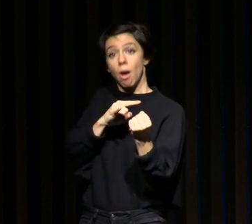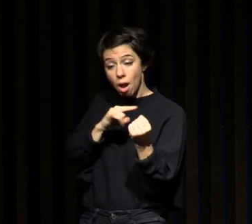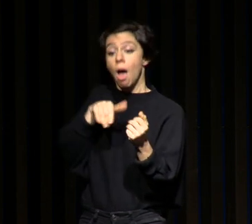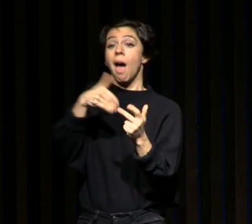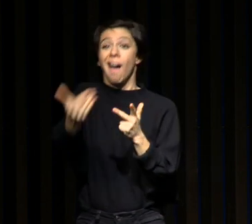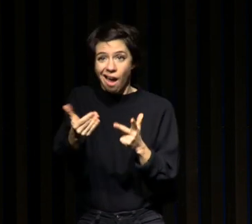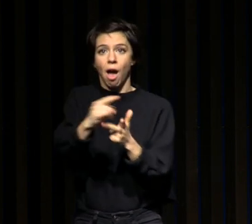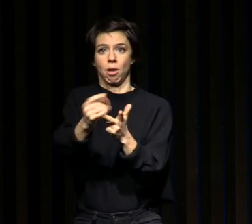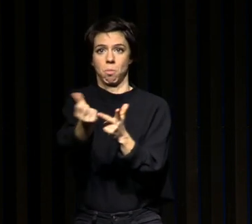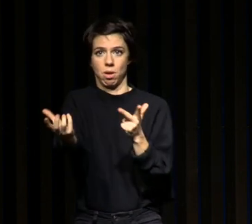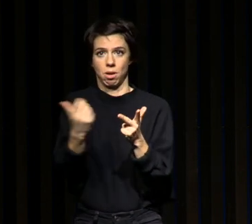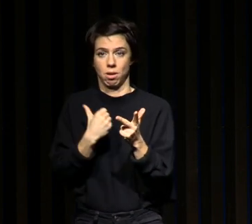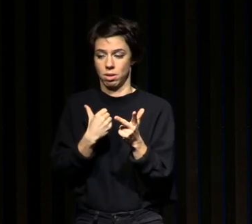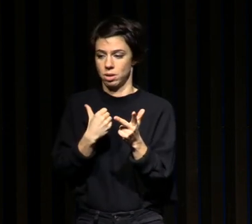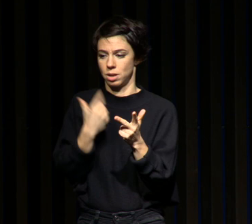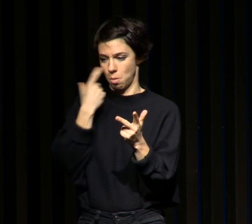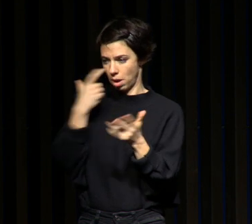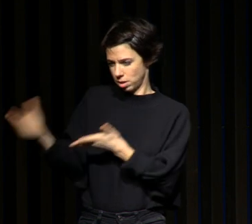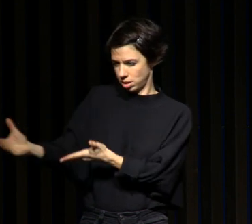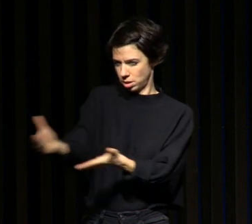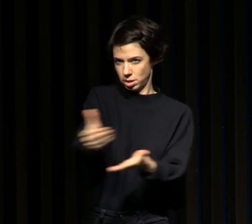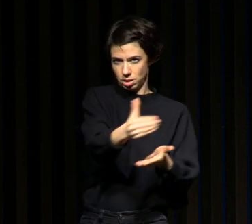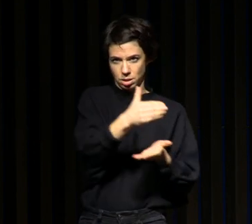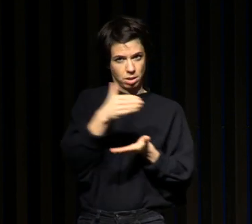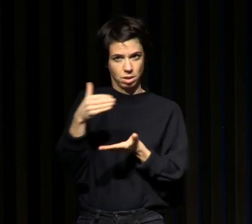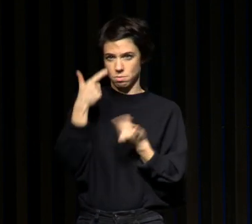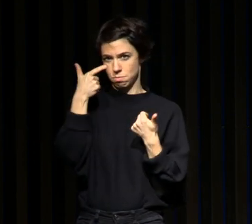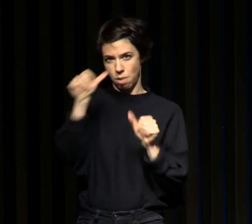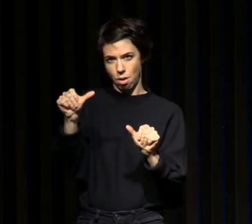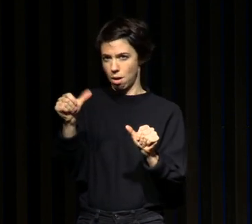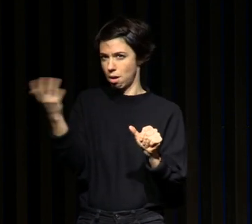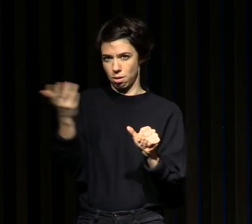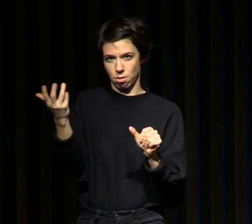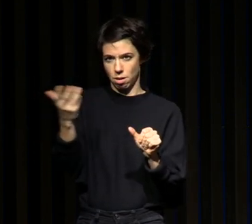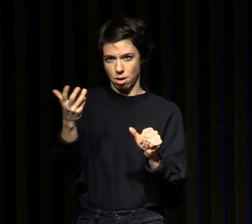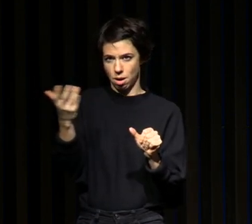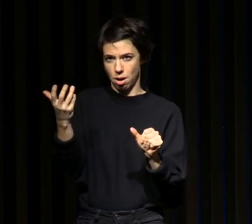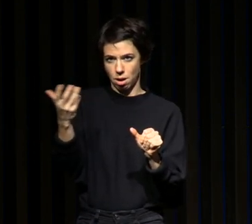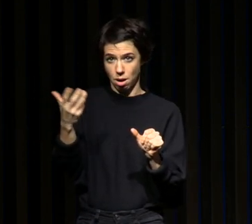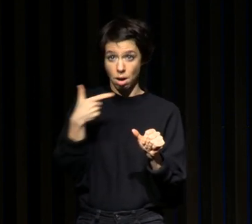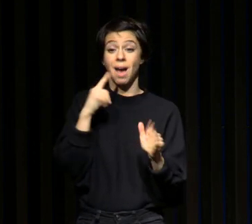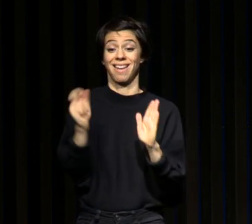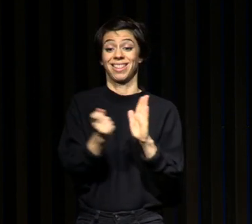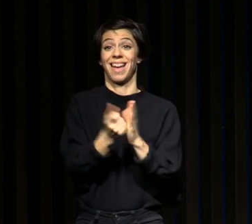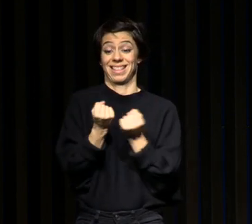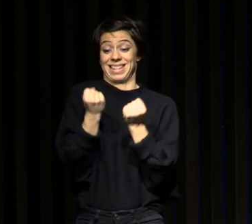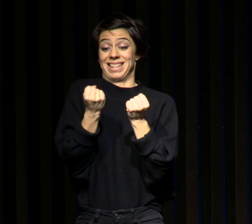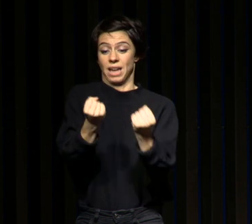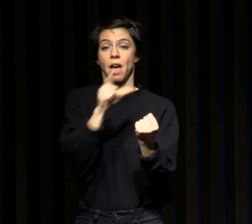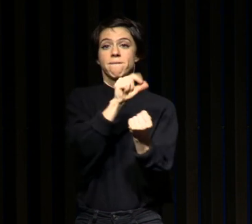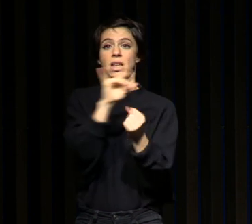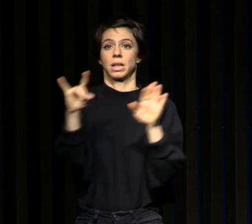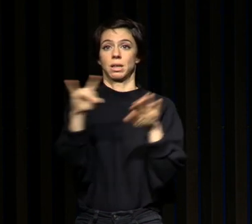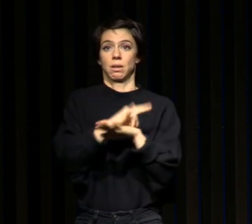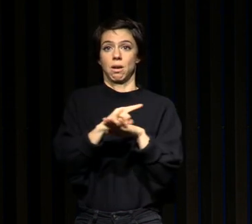c'est qu'il y avait un phénomène de privation massive de sommeil dans les 24 heures qui précédaient le départ. Et en